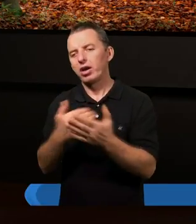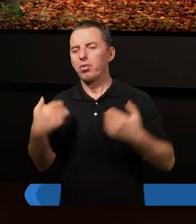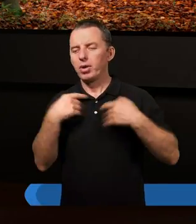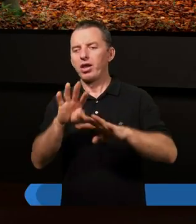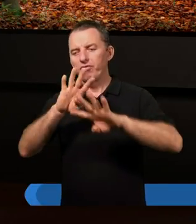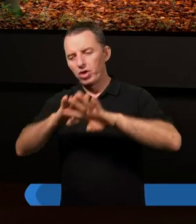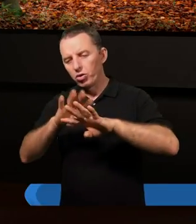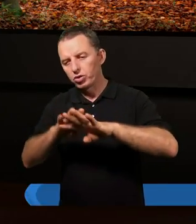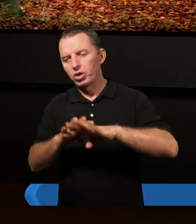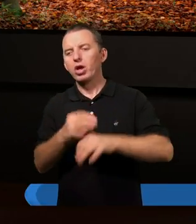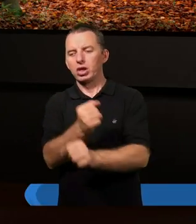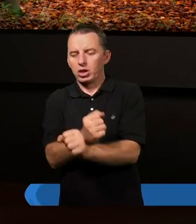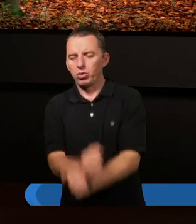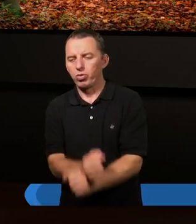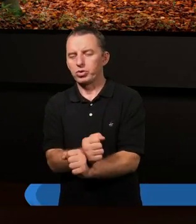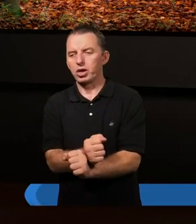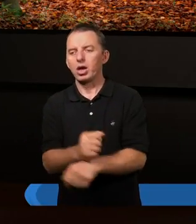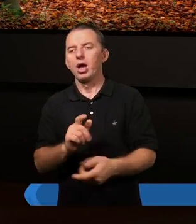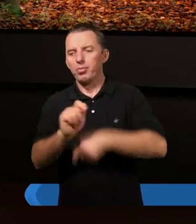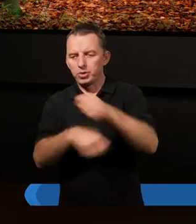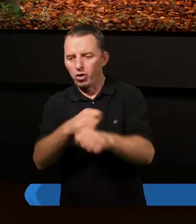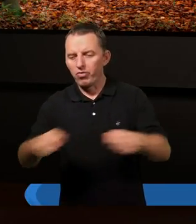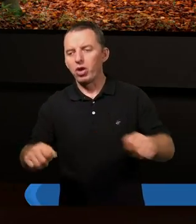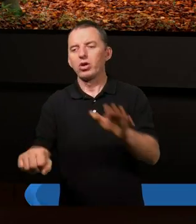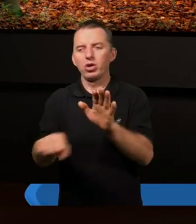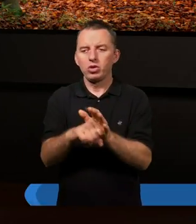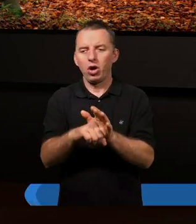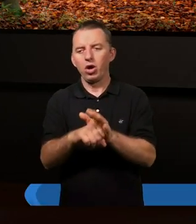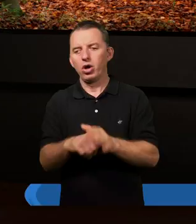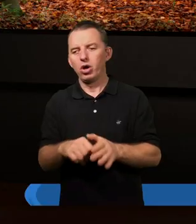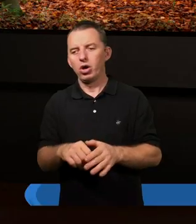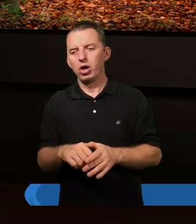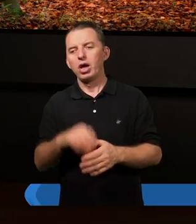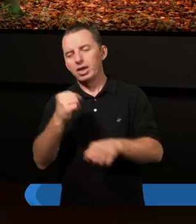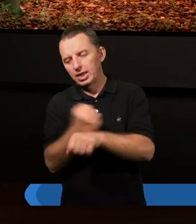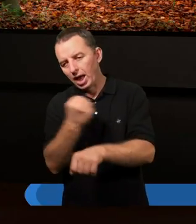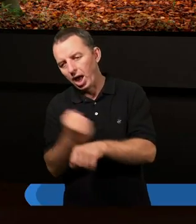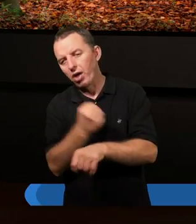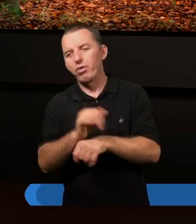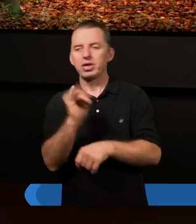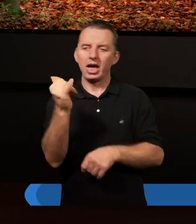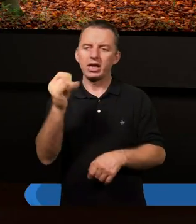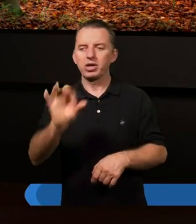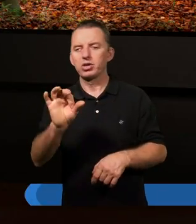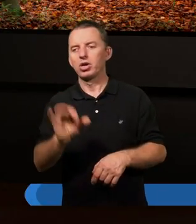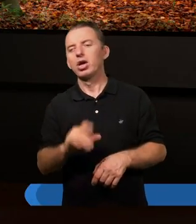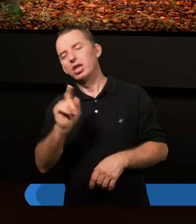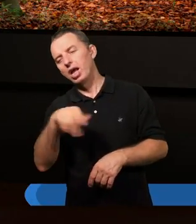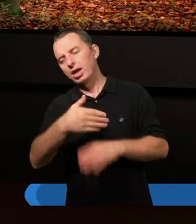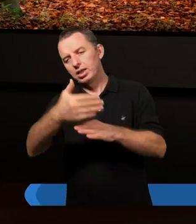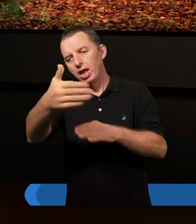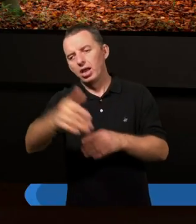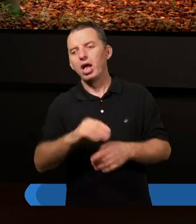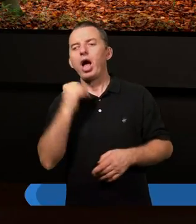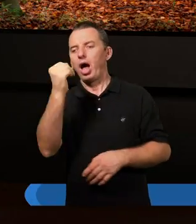więźniowie, skuci, przywiązani do skały jakiejś i tak dalej.